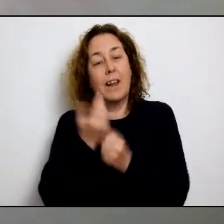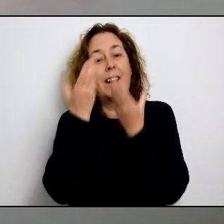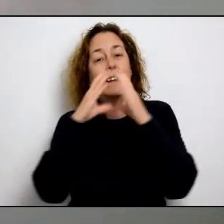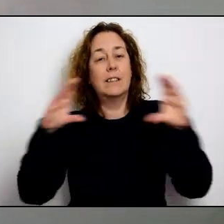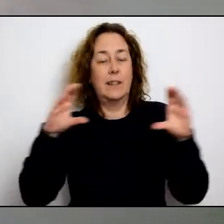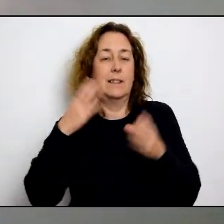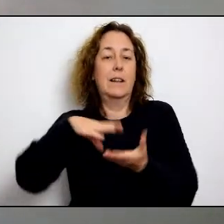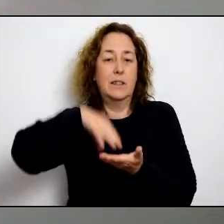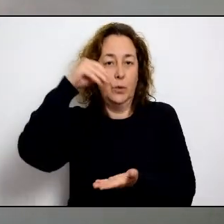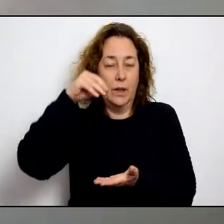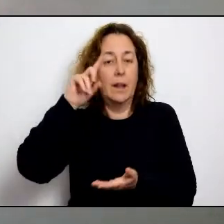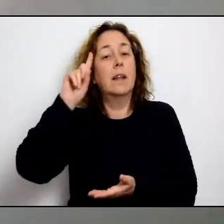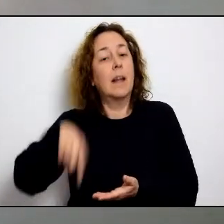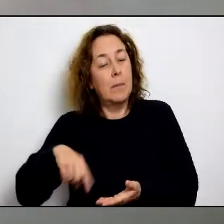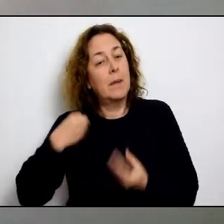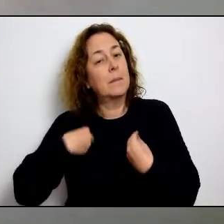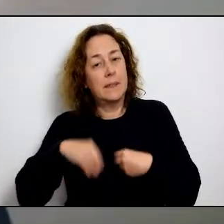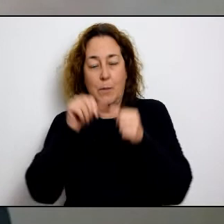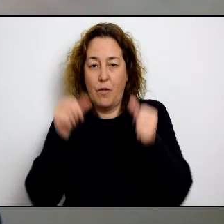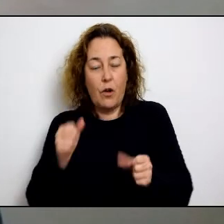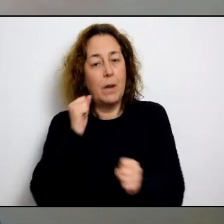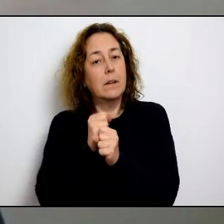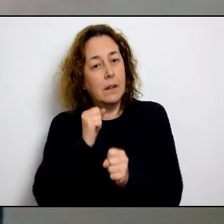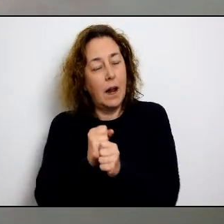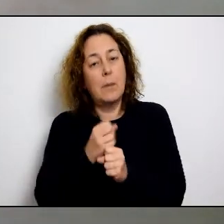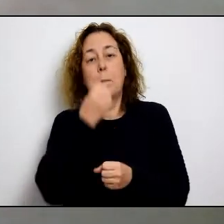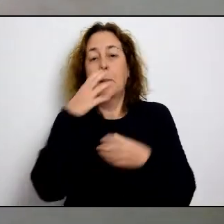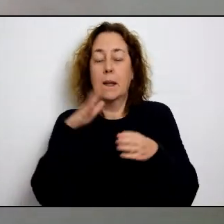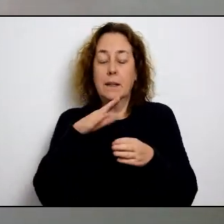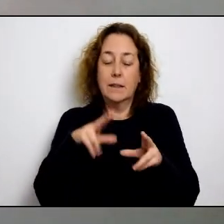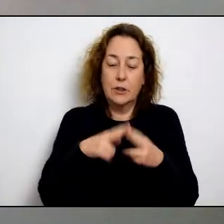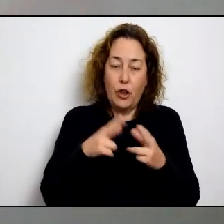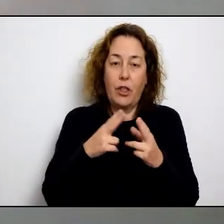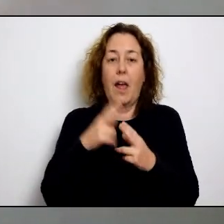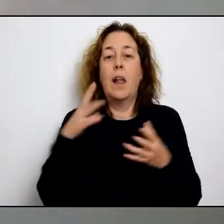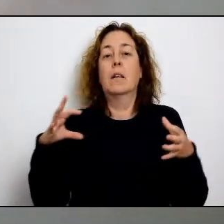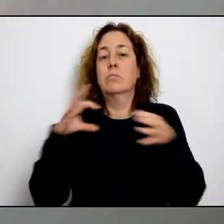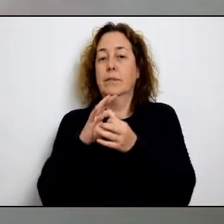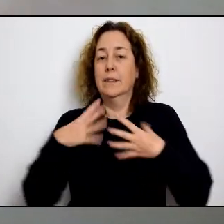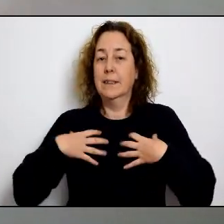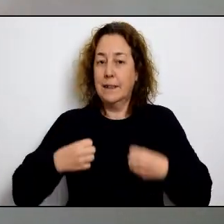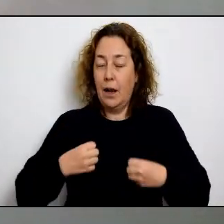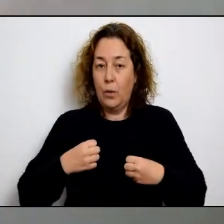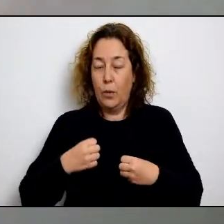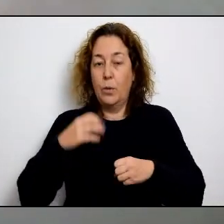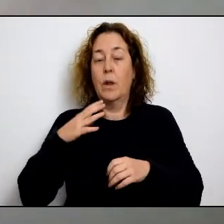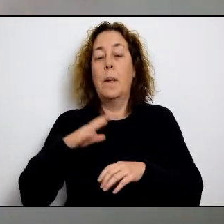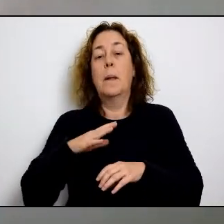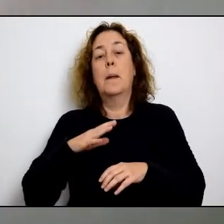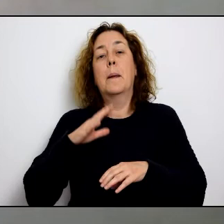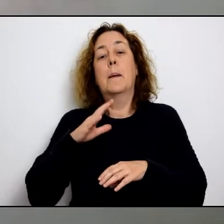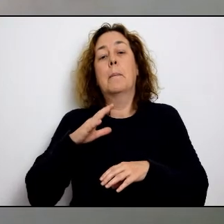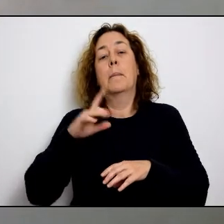Per altra banda, també tenim un positiu, en aquest cas una treballadora de geriàtric de Ciutadella i, per tant, de la mateixa manera